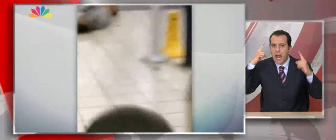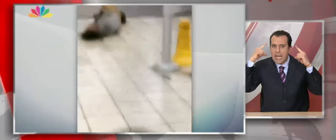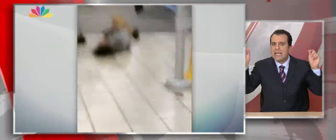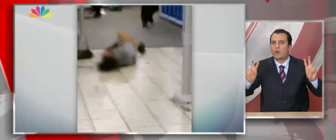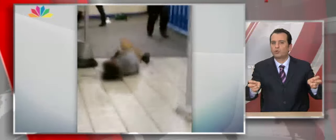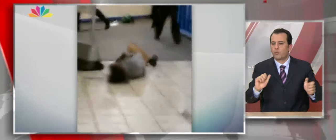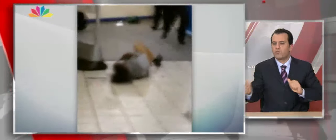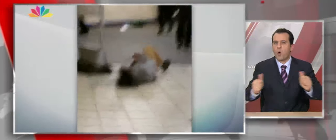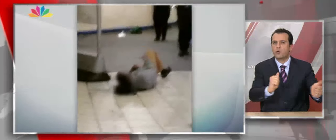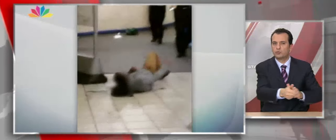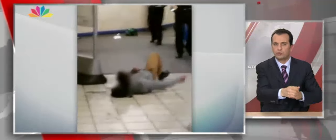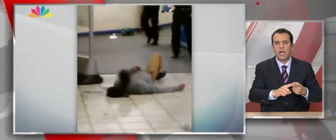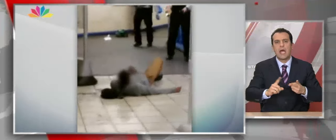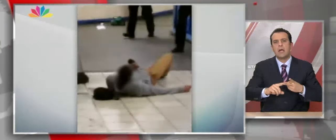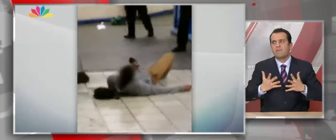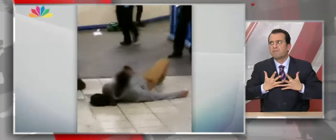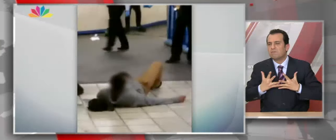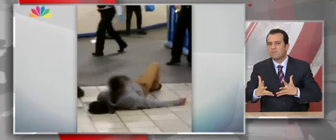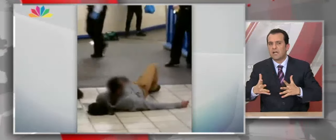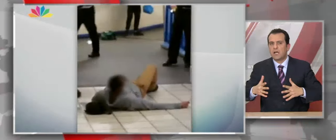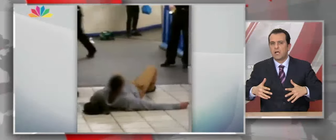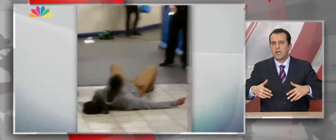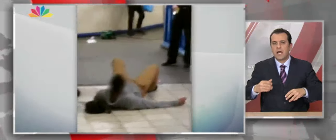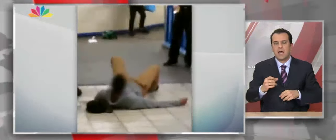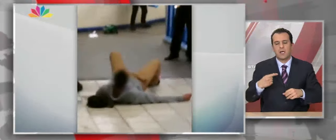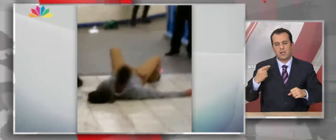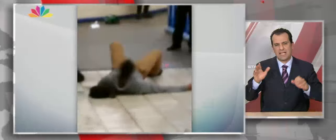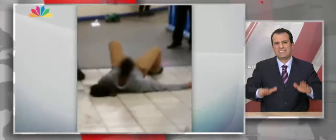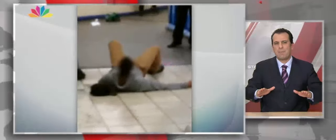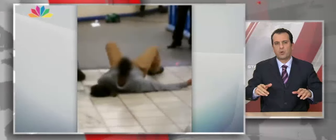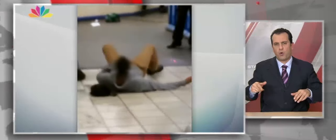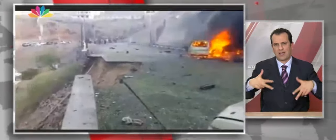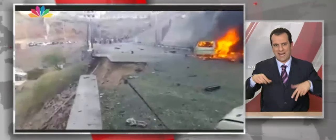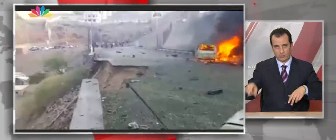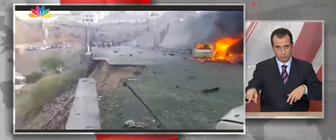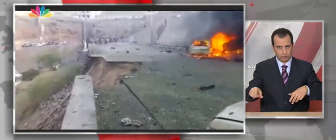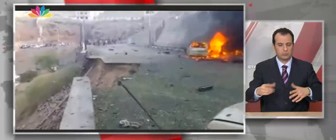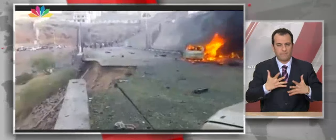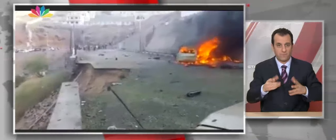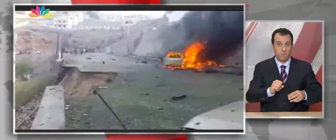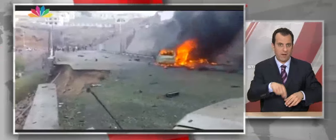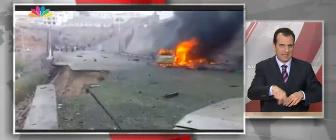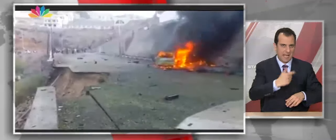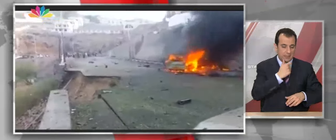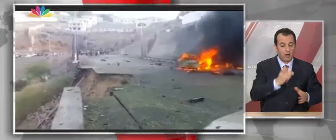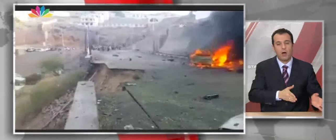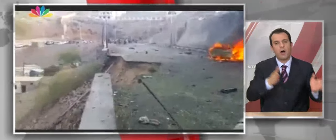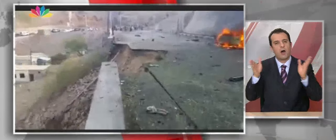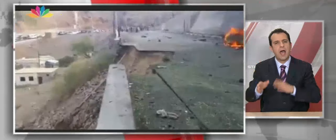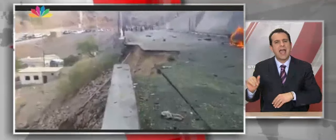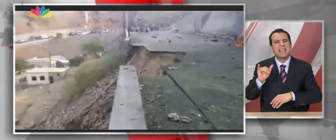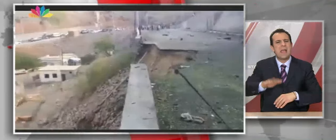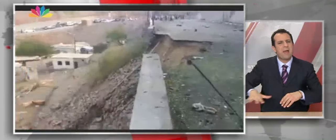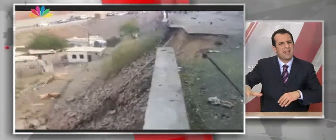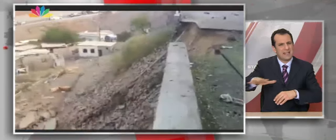συμπαθούντων του Ισλαμικού κράτους. Το Ισλαμικό κράτος εξάλλου ανέλαβε σήμερα το πρωί τη δολοφονία με παγιδευμένο όχημα του